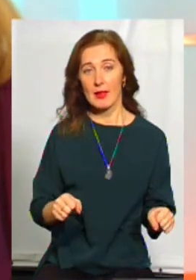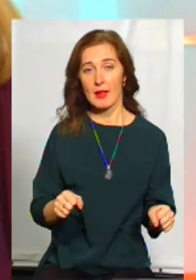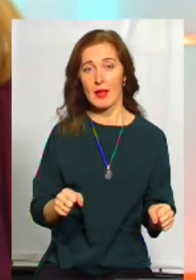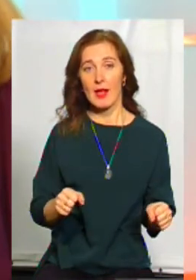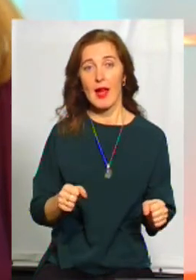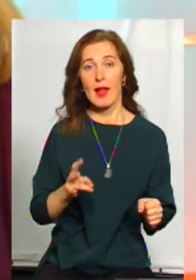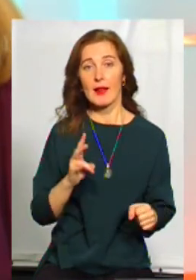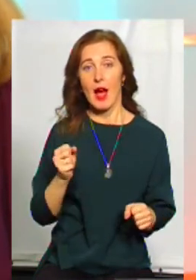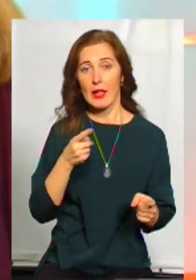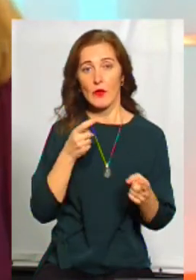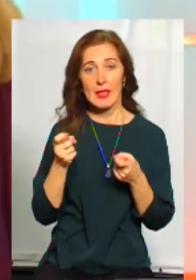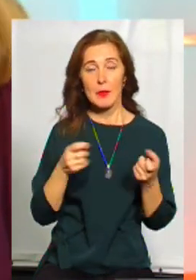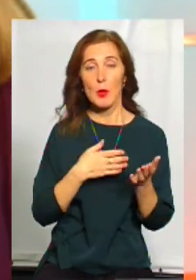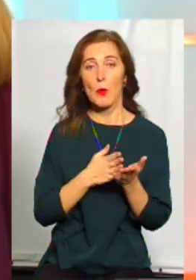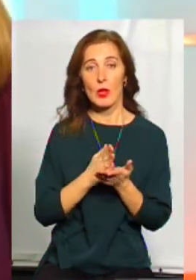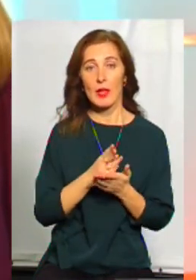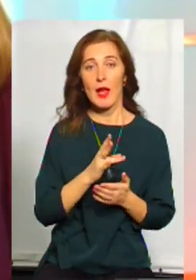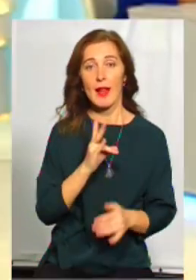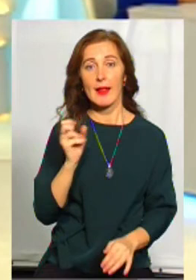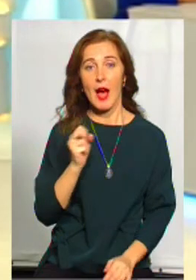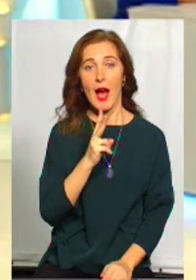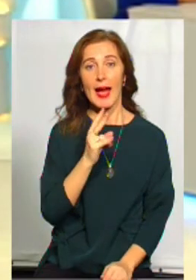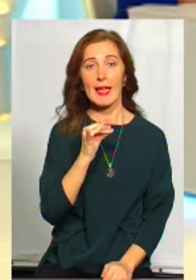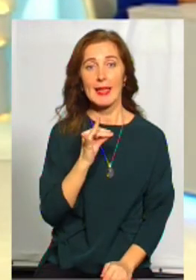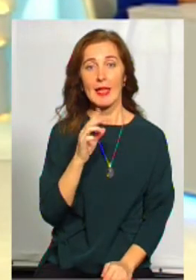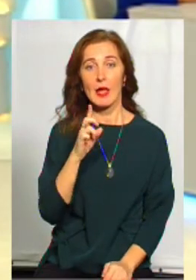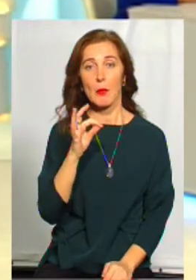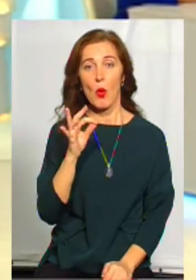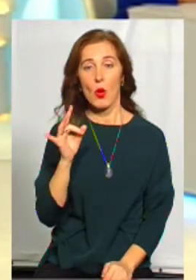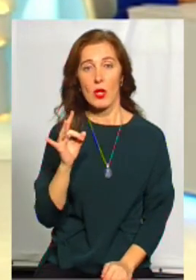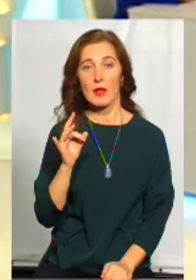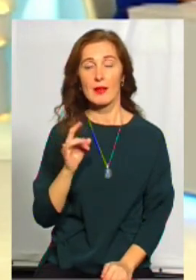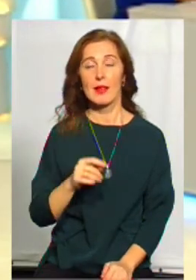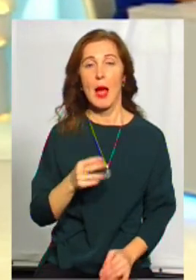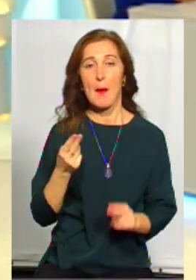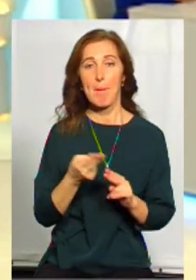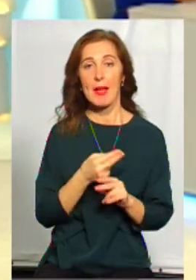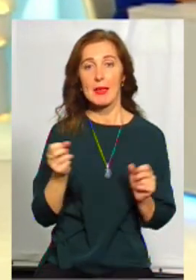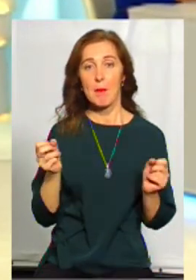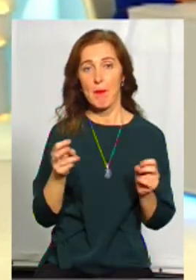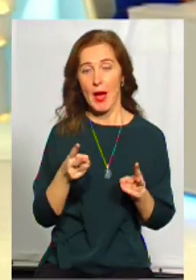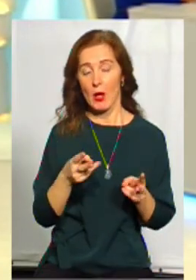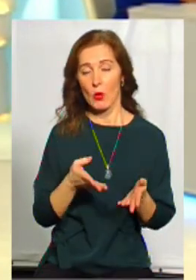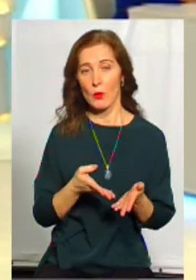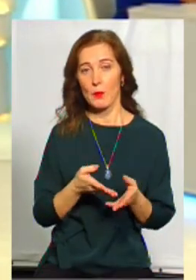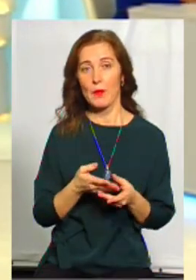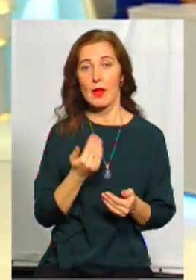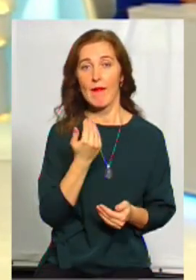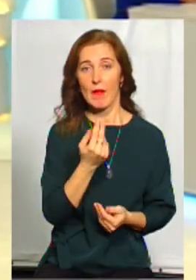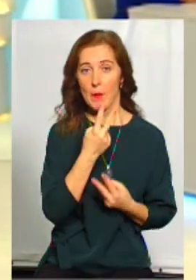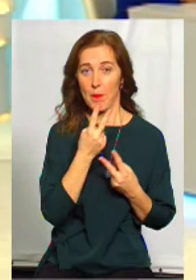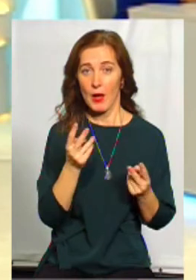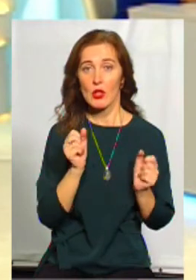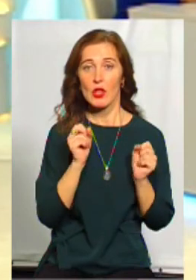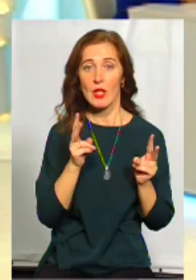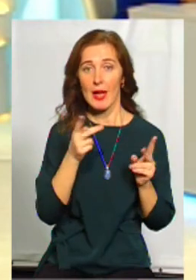інформаційну політику. На кібербезпеку, врешті-решт, тому що сьогодні ми маємо час, де рухається. Інформація, ви бачите, як